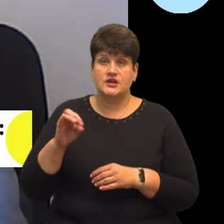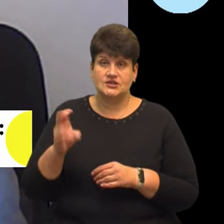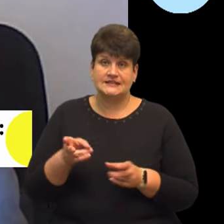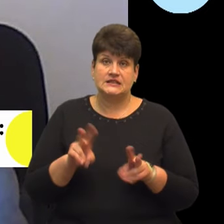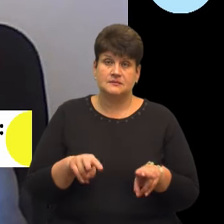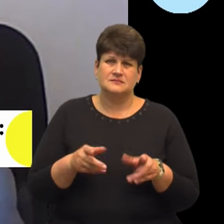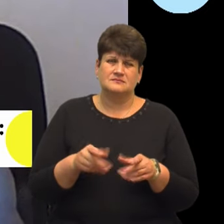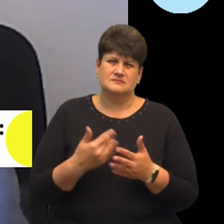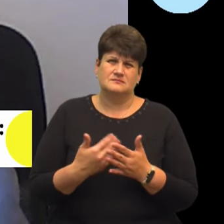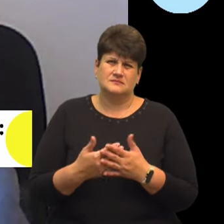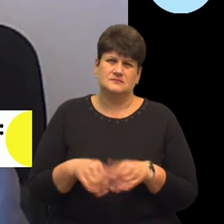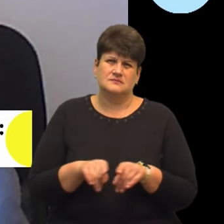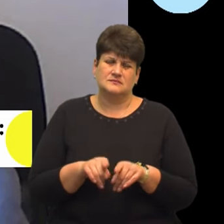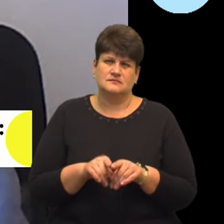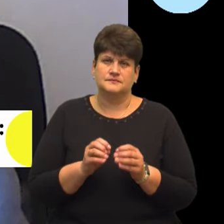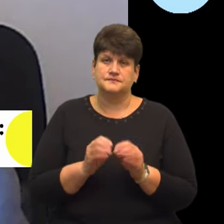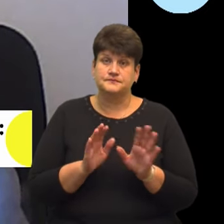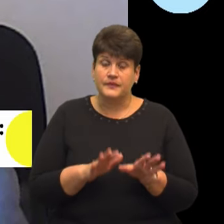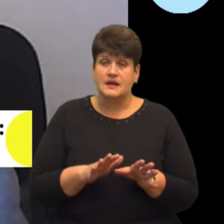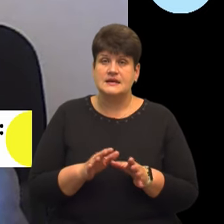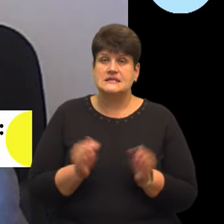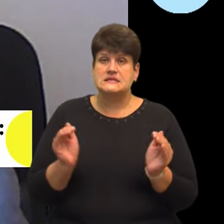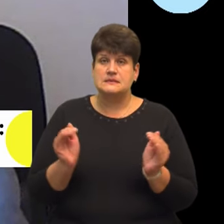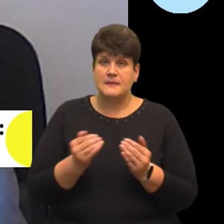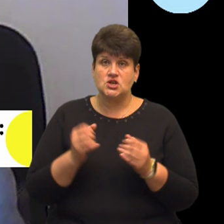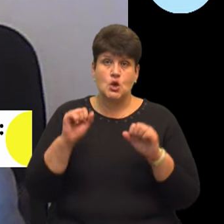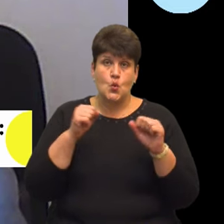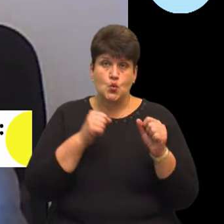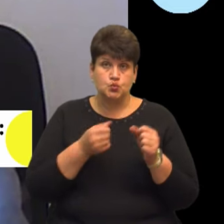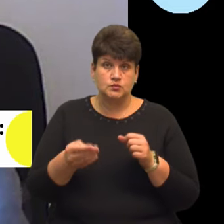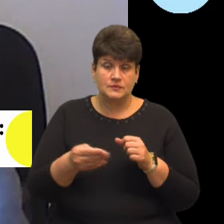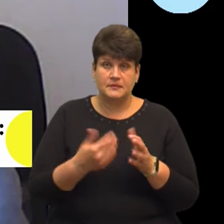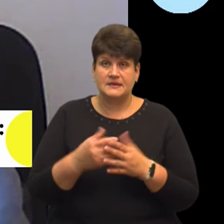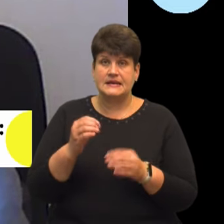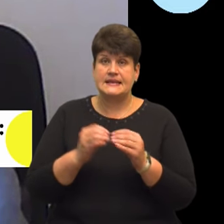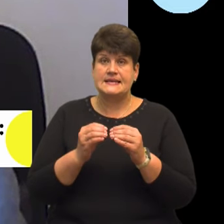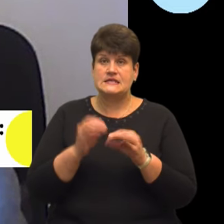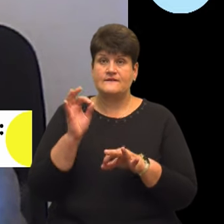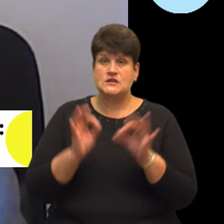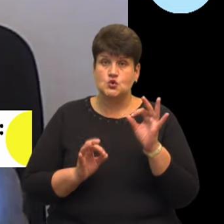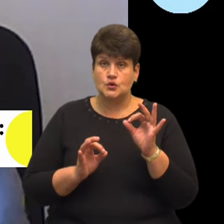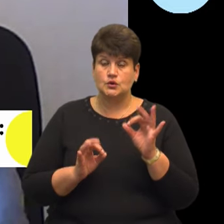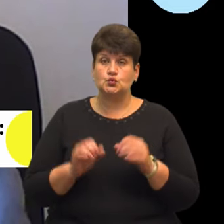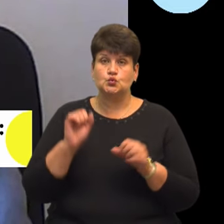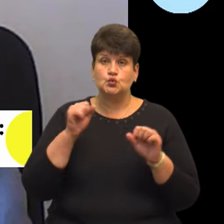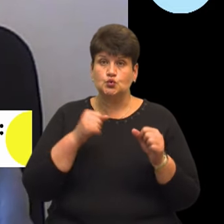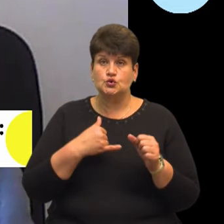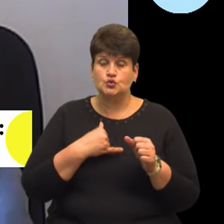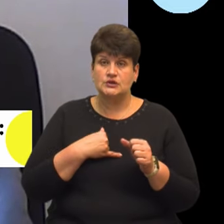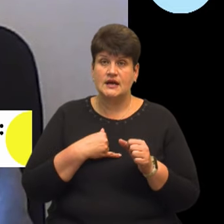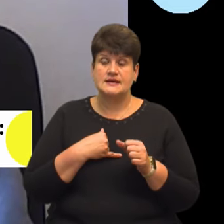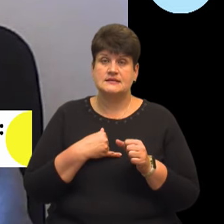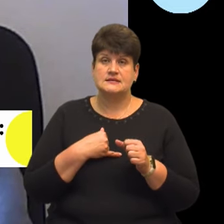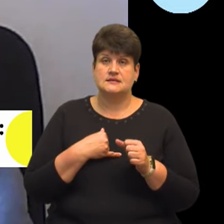тому ж самому обсязі. Зменшились посіви під кукурудзою близько 10%. Кукурудза в нас експортно